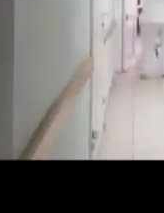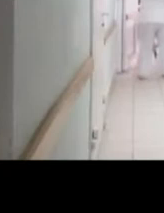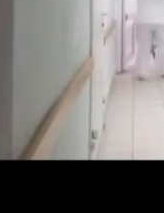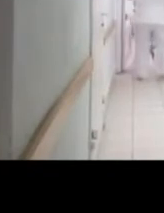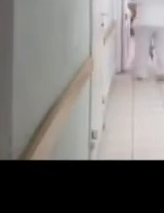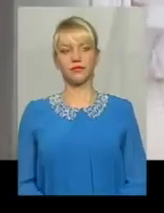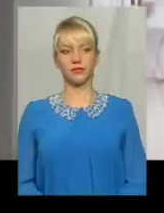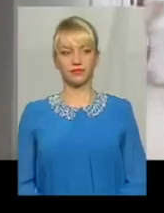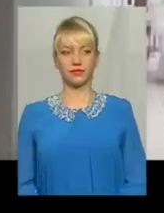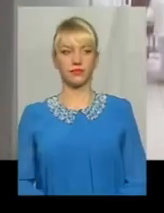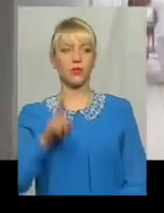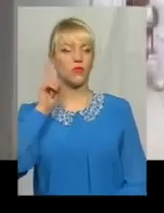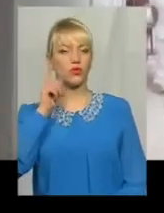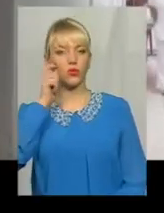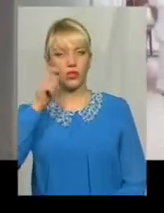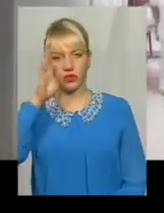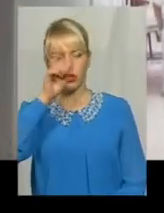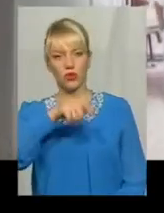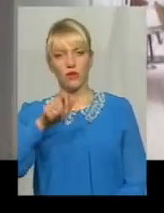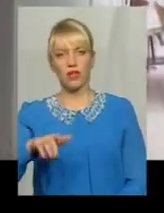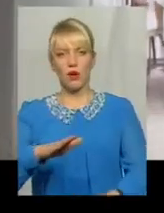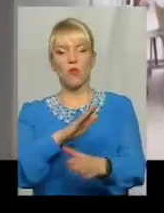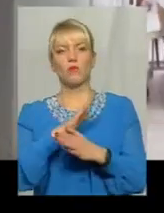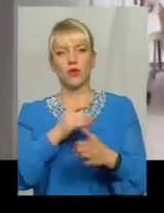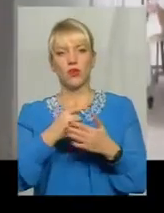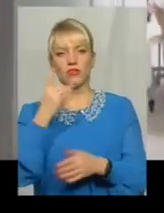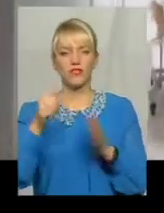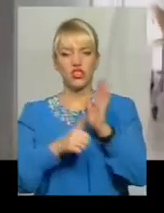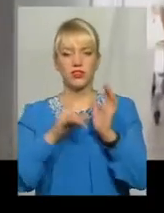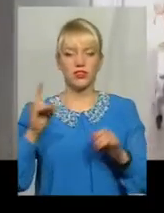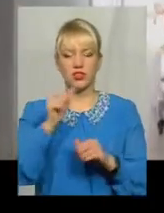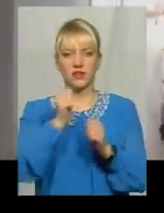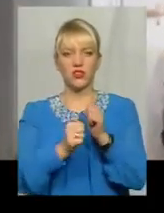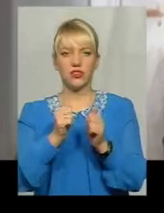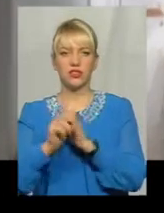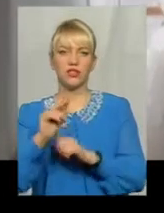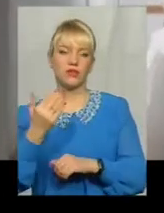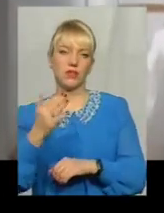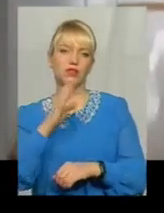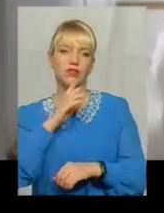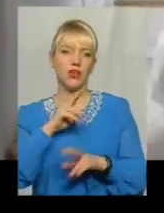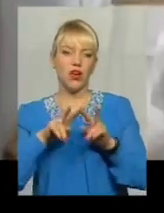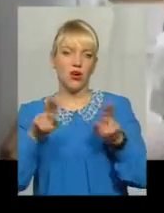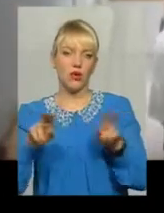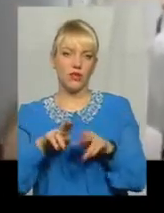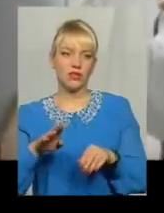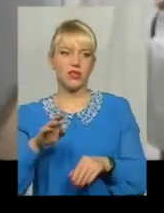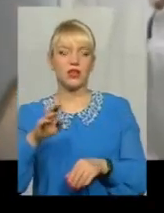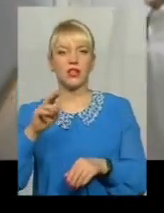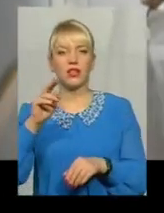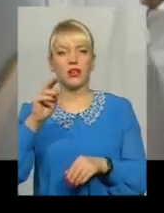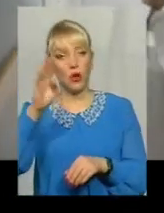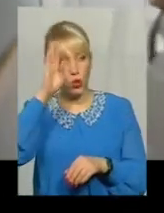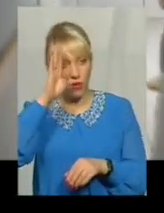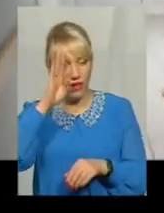Молоді українські чоловіки помирають у шість разів частіше, аніж їхні ровесники у країнах Євросоюзу